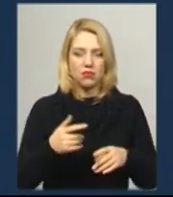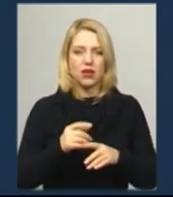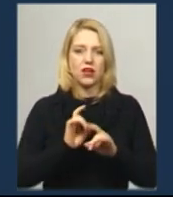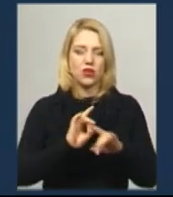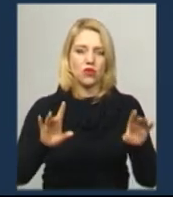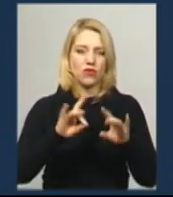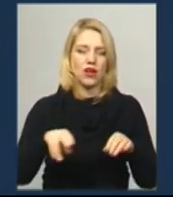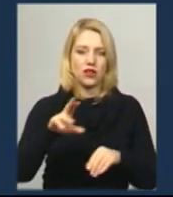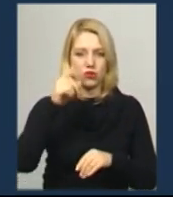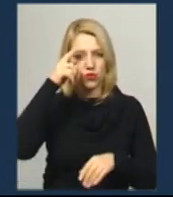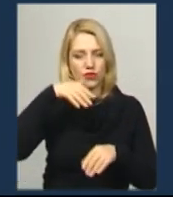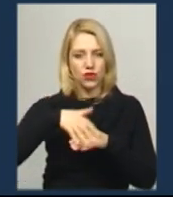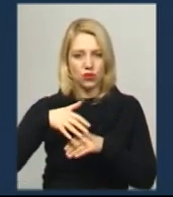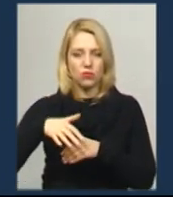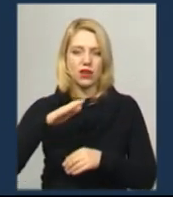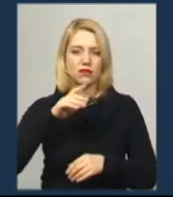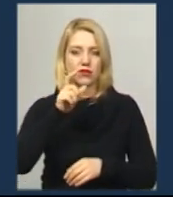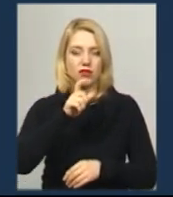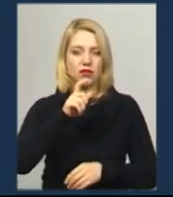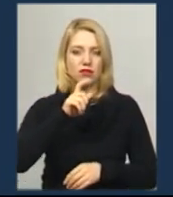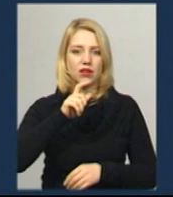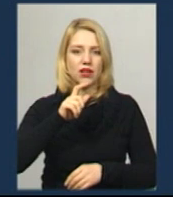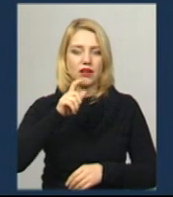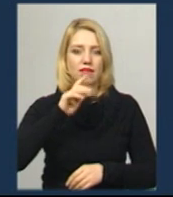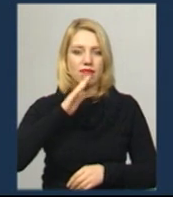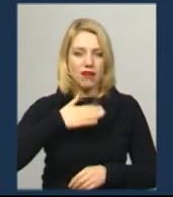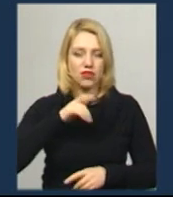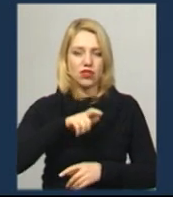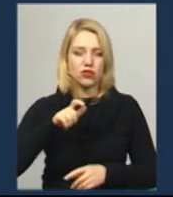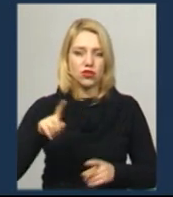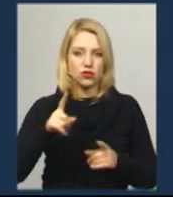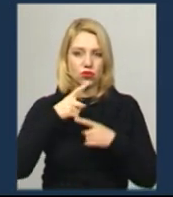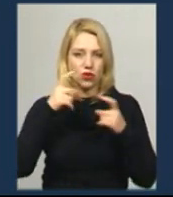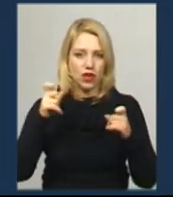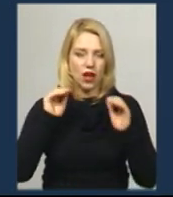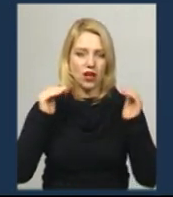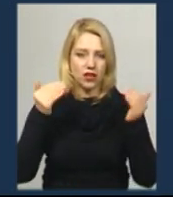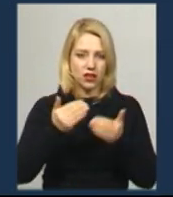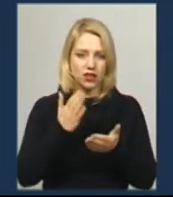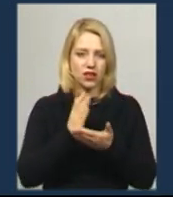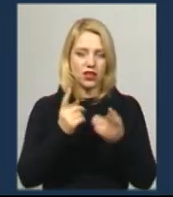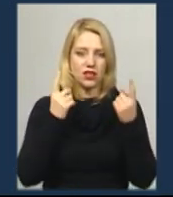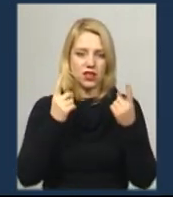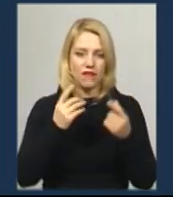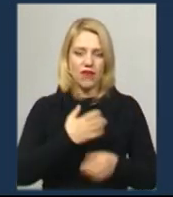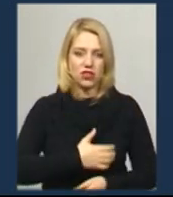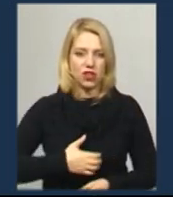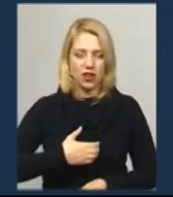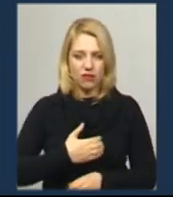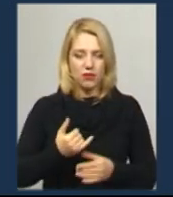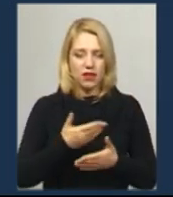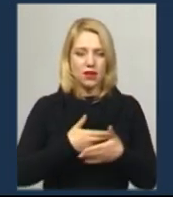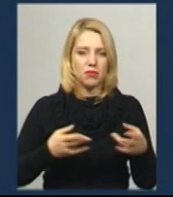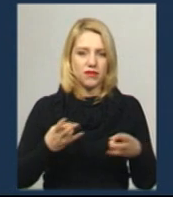відома наших жителів громади про те, що оголошення карантину є надзвичайно важливим і ми